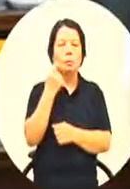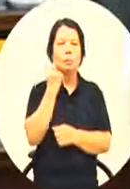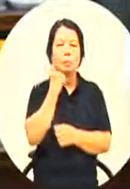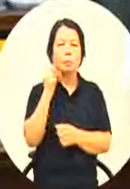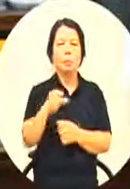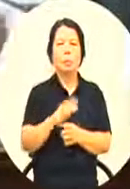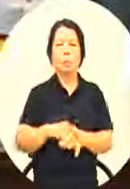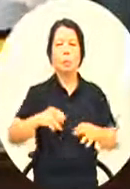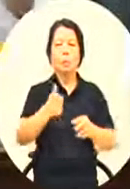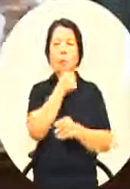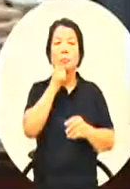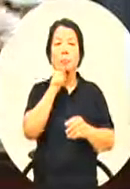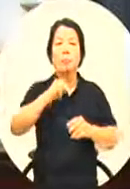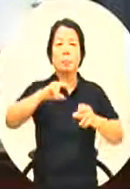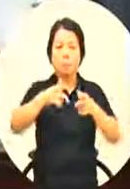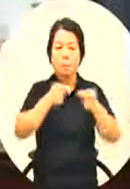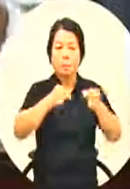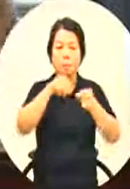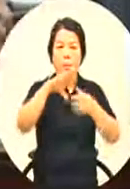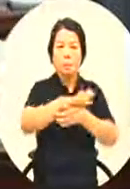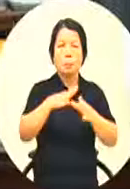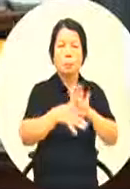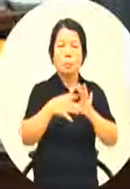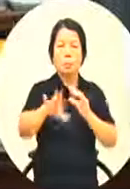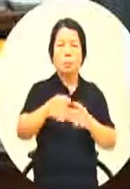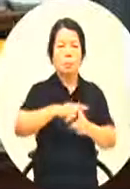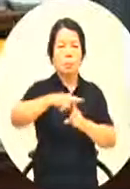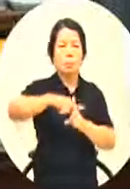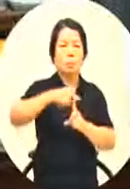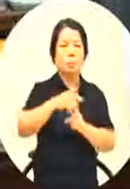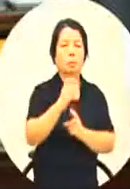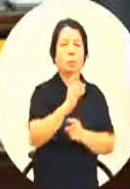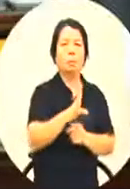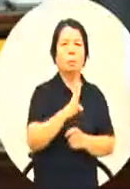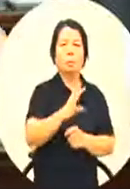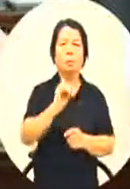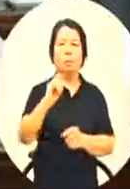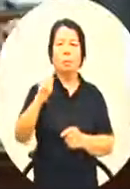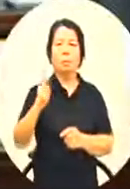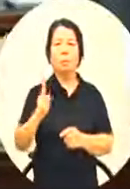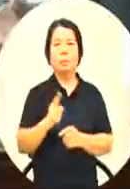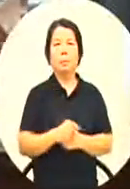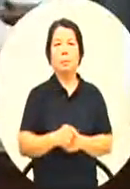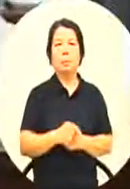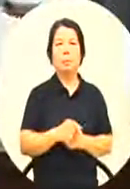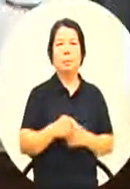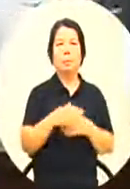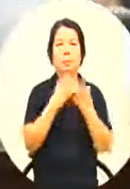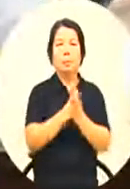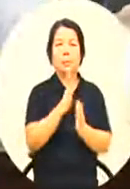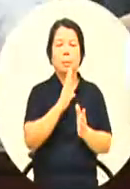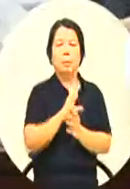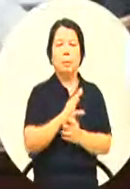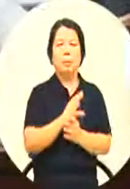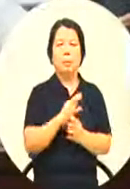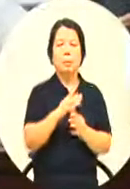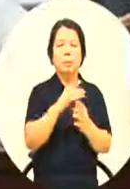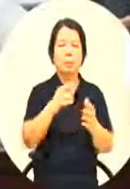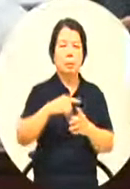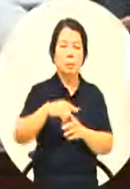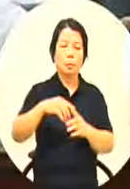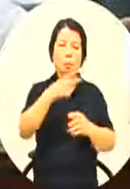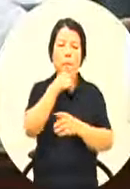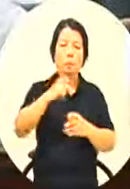文那我们很认真的有程度很好的或ABC或家庭比较好的常出国英文也程度大概差不多